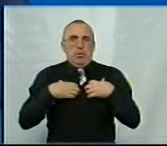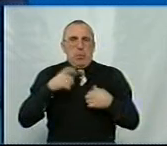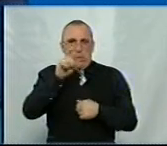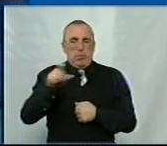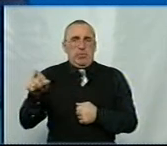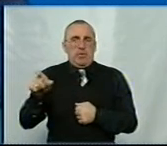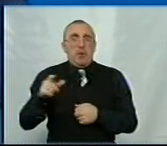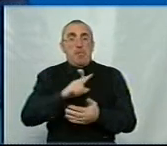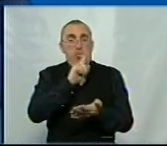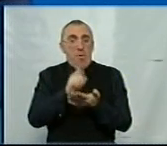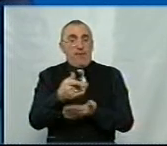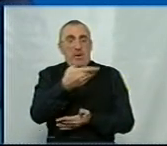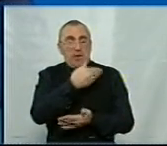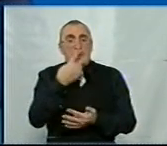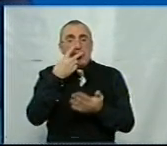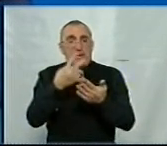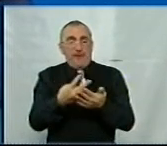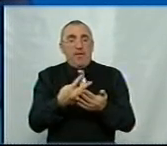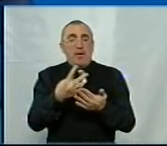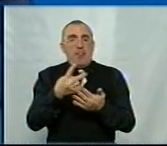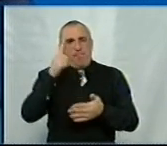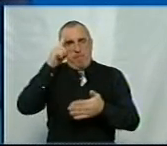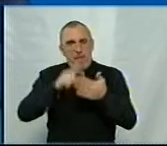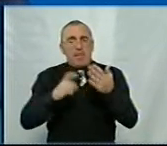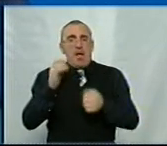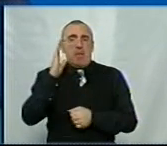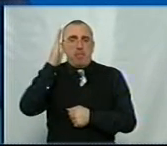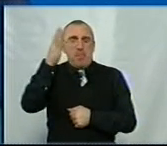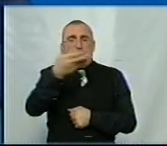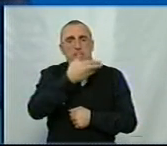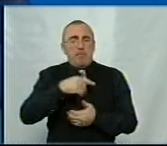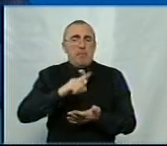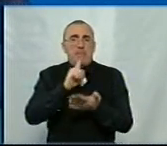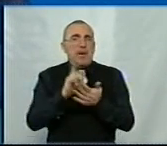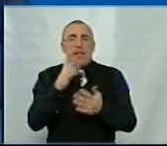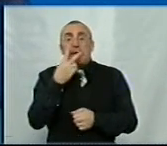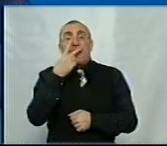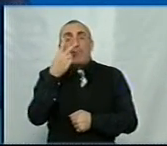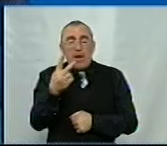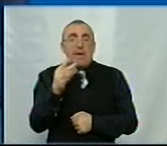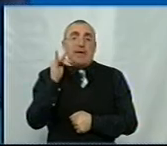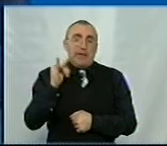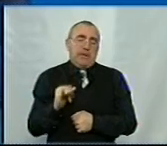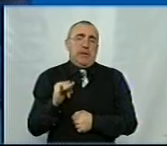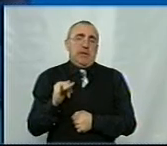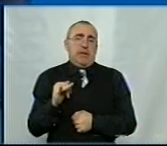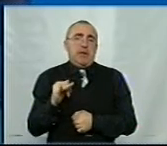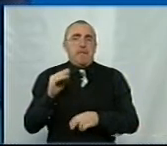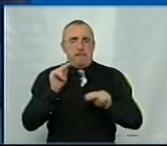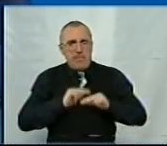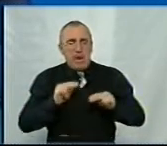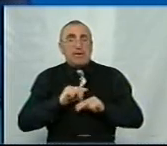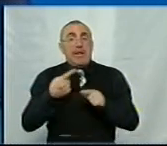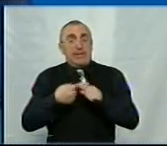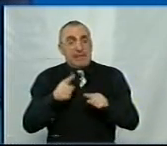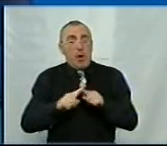повинні дивитися впевнено в майбутнє, ми повинні не лише дивитися, а і працювати